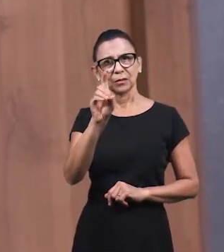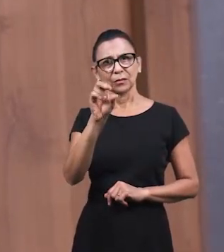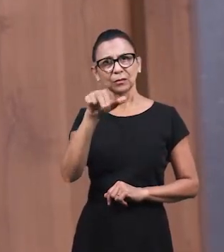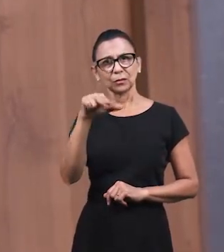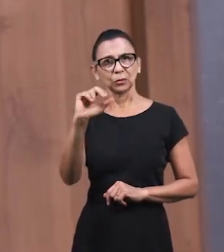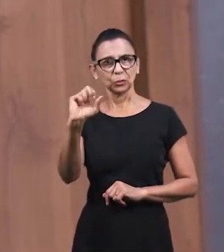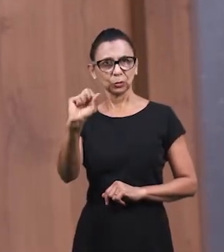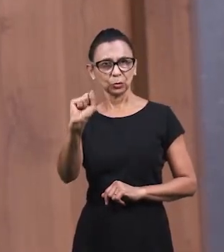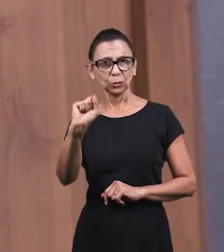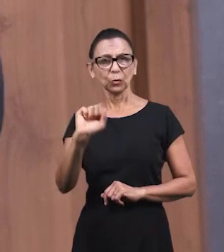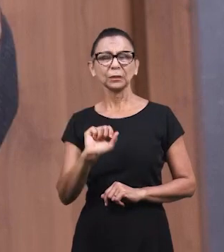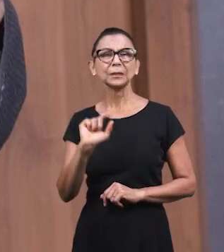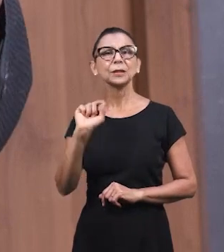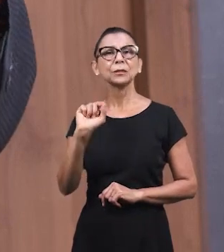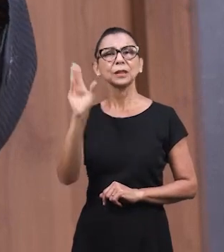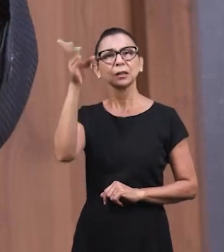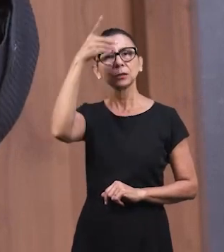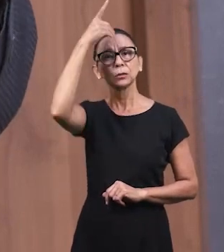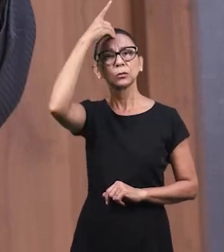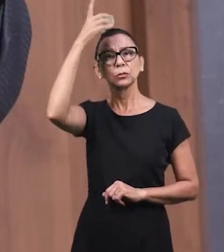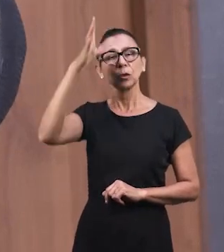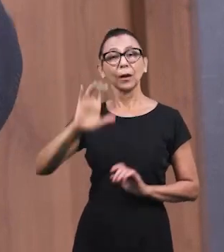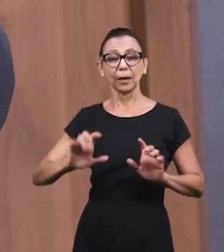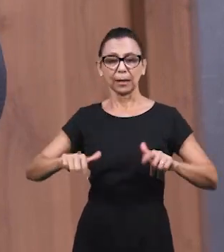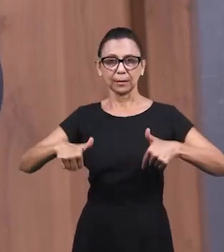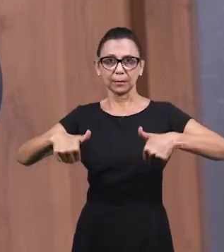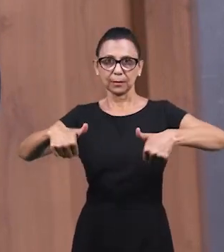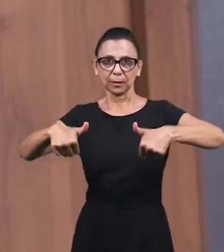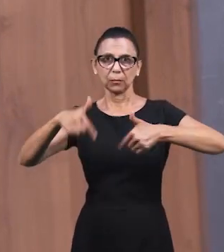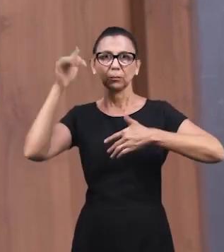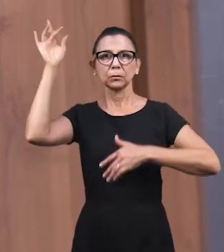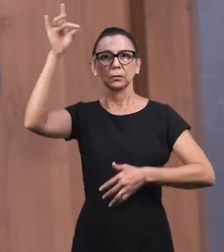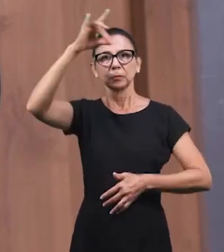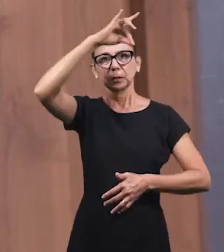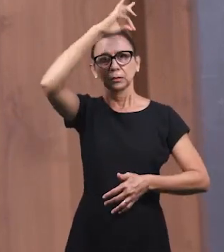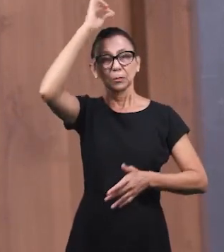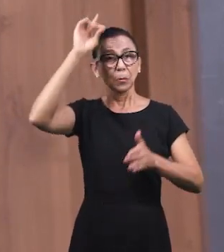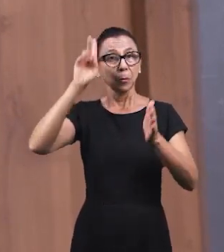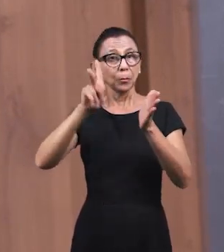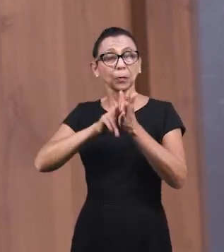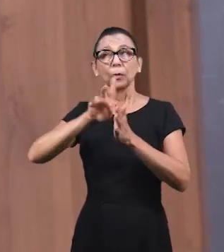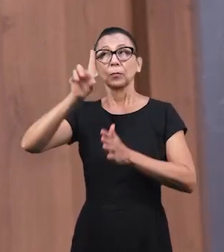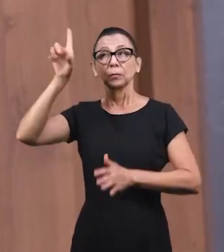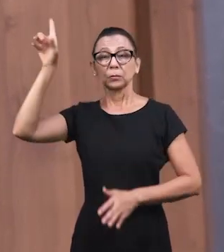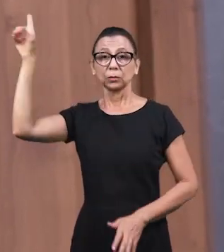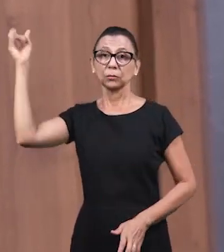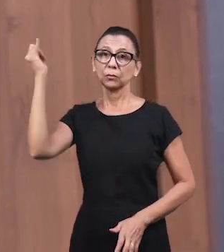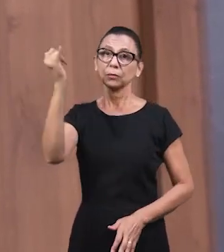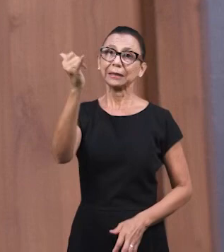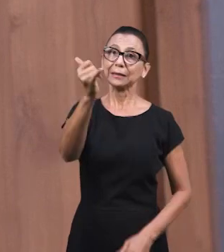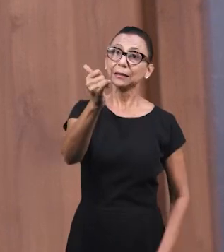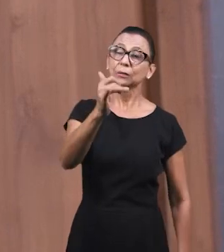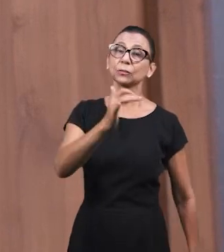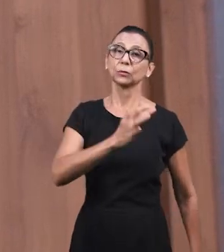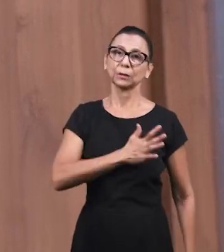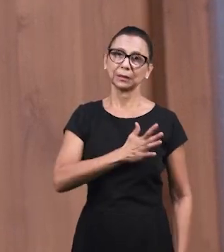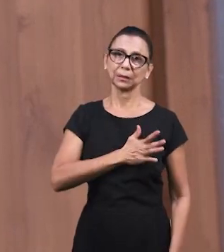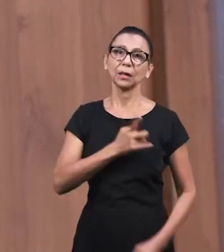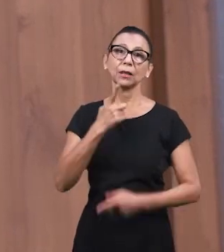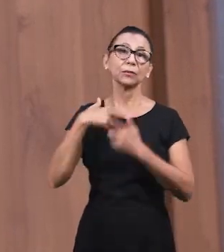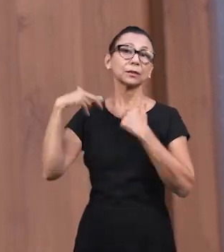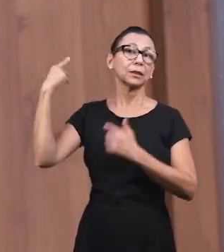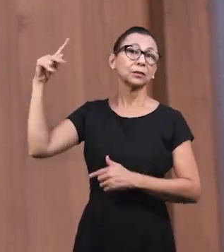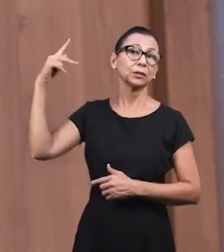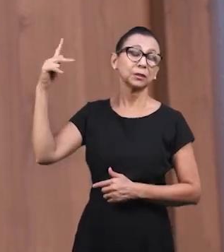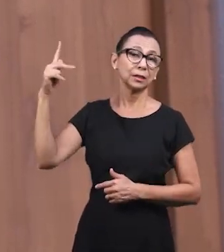Чтобы Это проявление Духа Святого Духа Божьего Горящего К сердцам